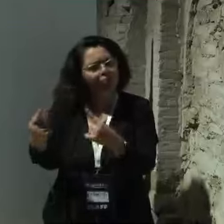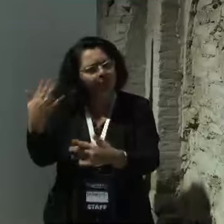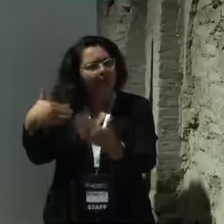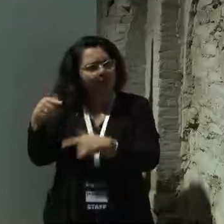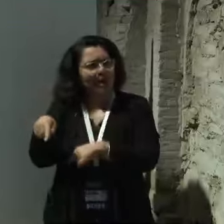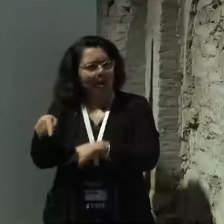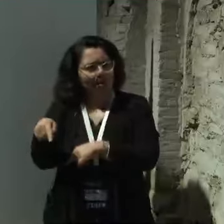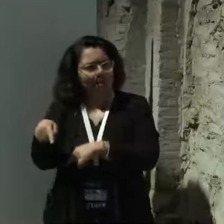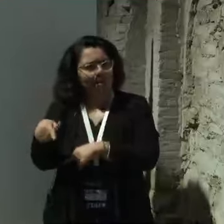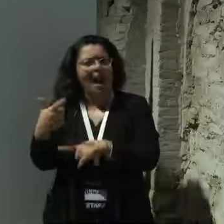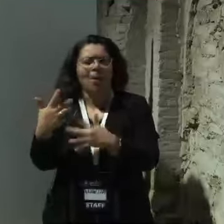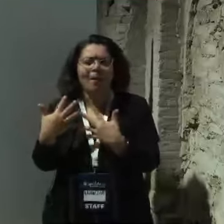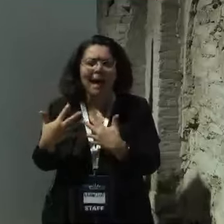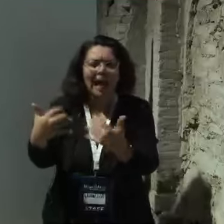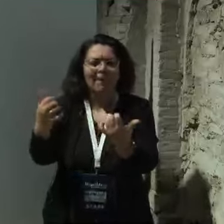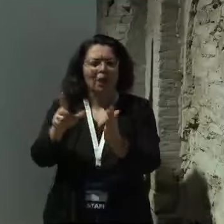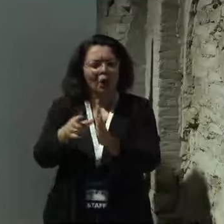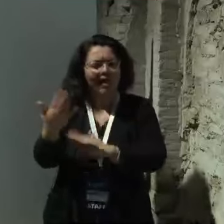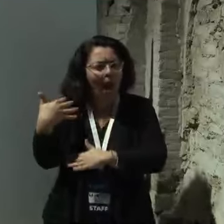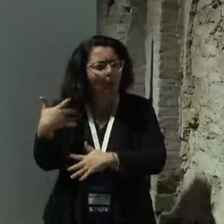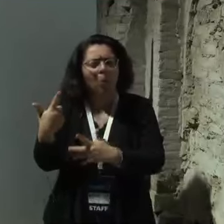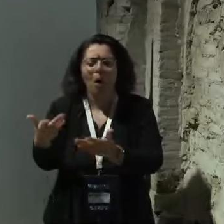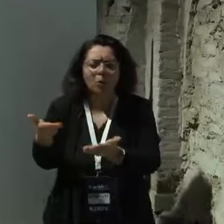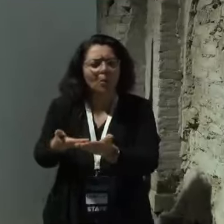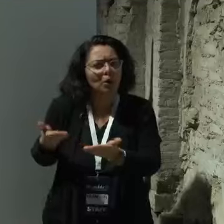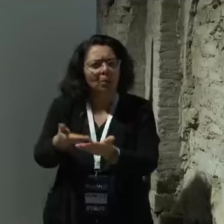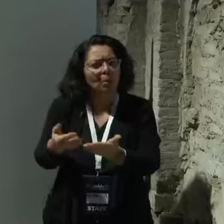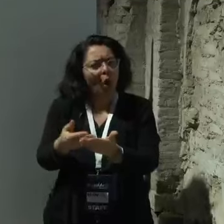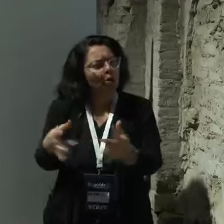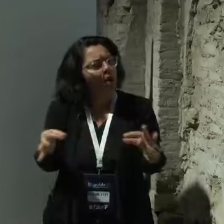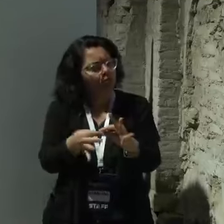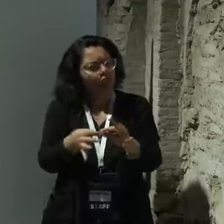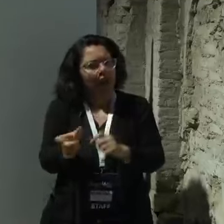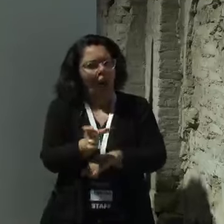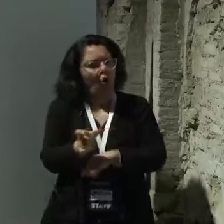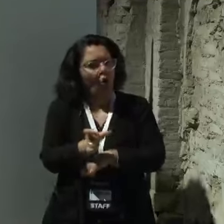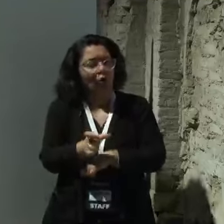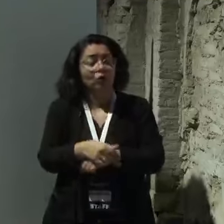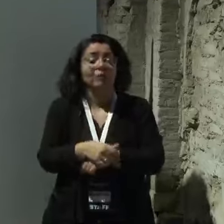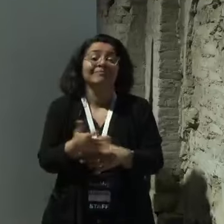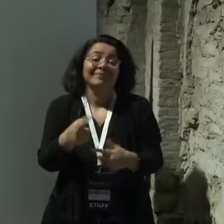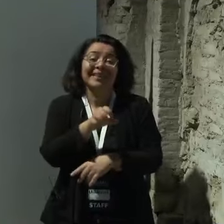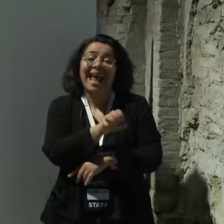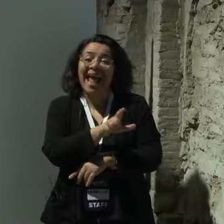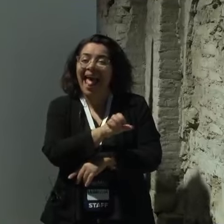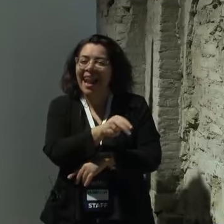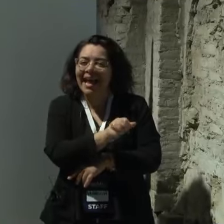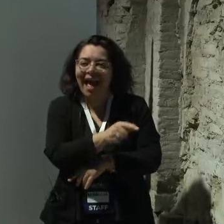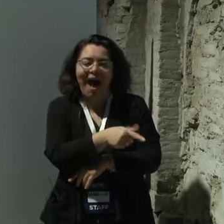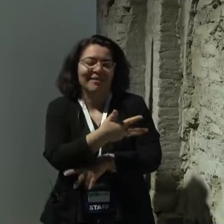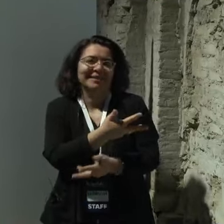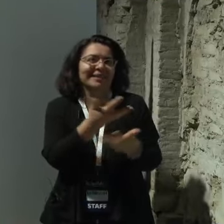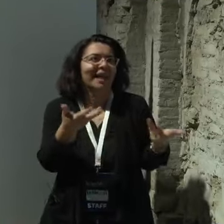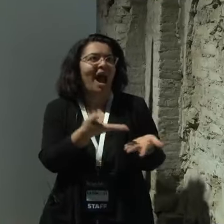nella nostra azione poi parlamentare degli anni scorsi abbiamo potuto toccare con mano innanzitutto Elena rappresenta una delle